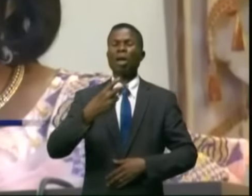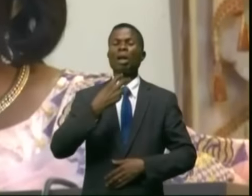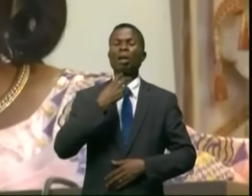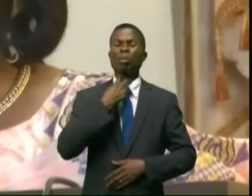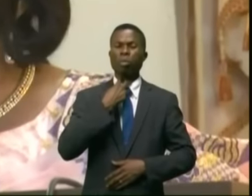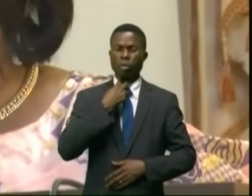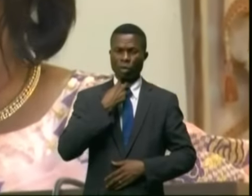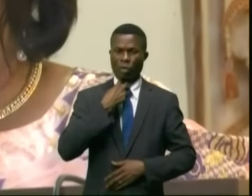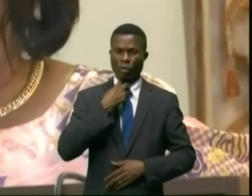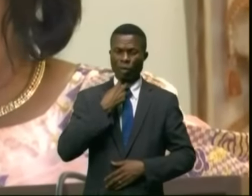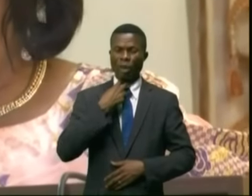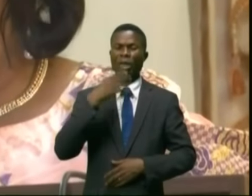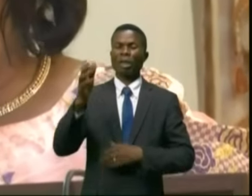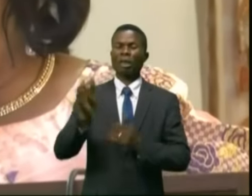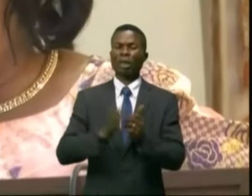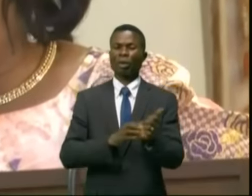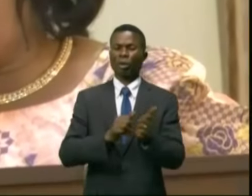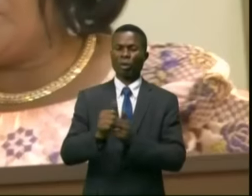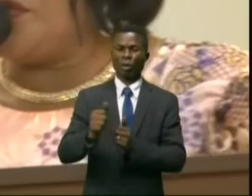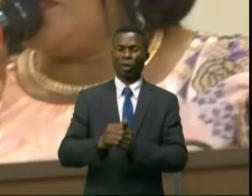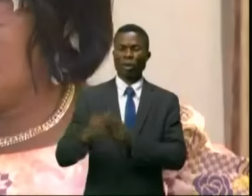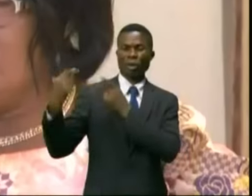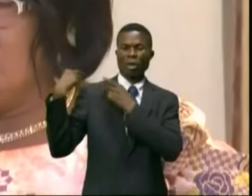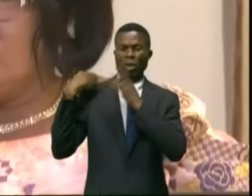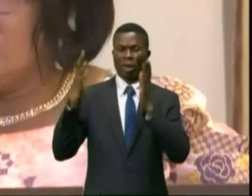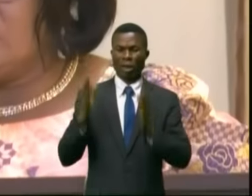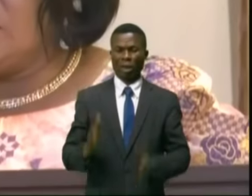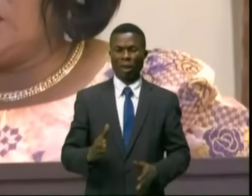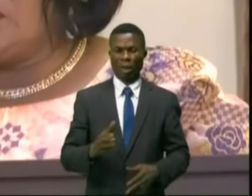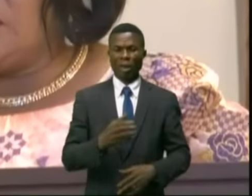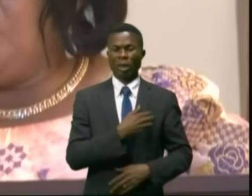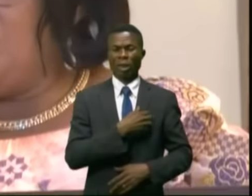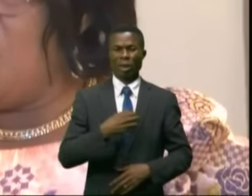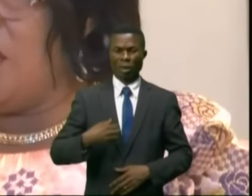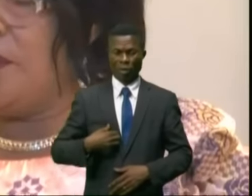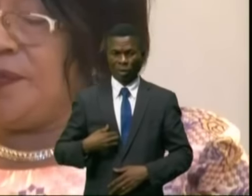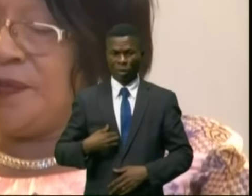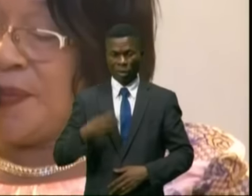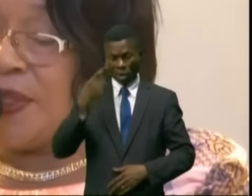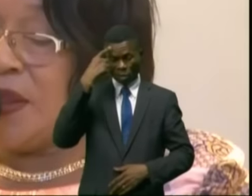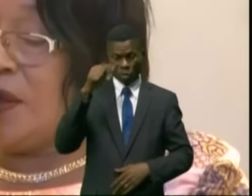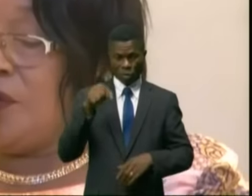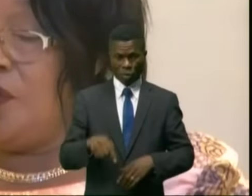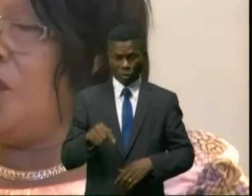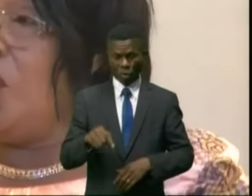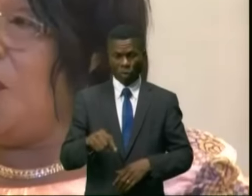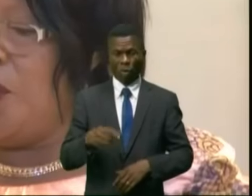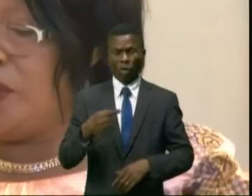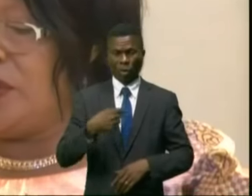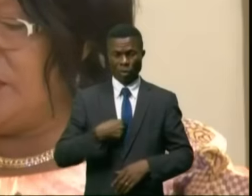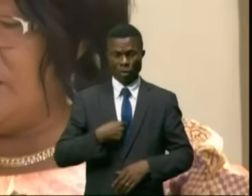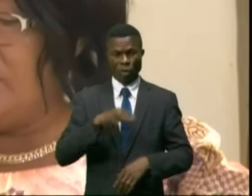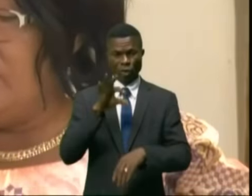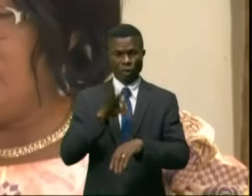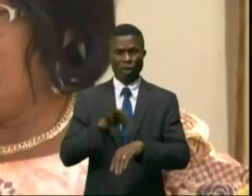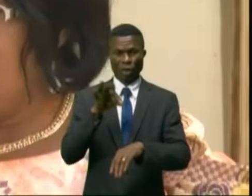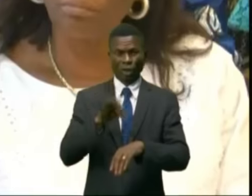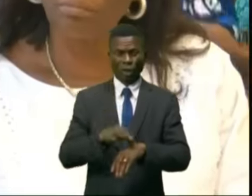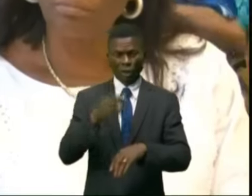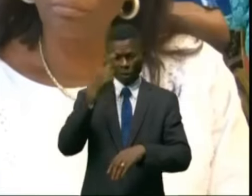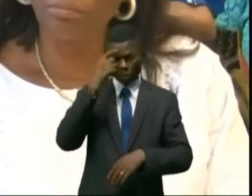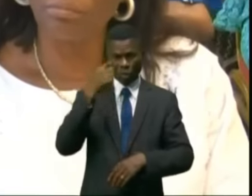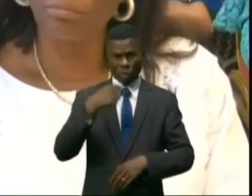qui entravent l'autonomisation. C'est ici pour moi une opportunité